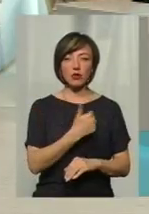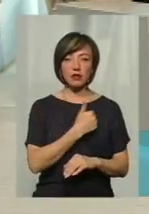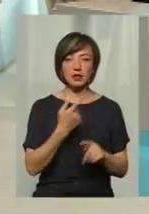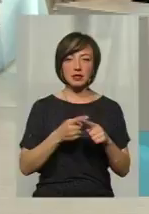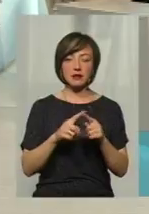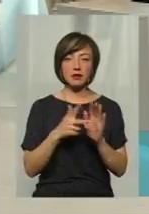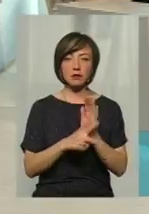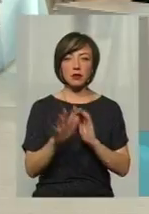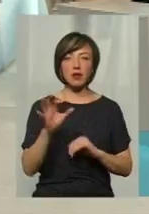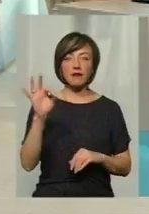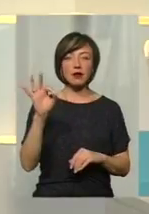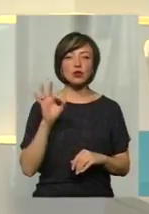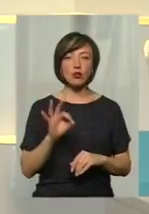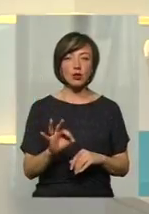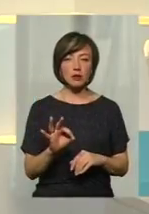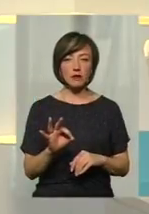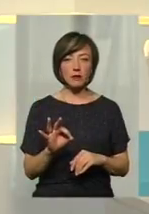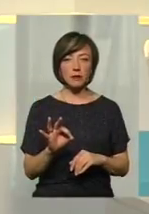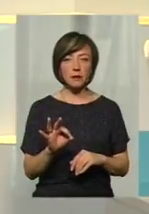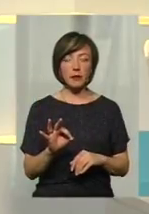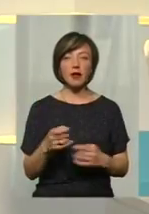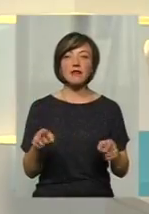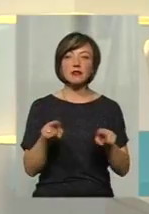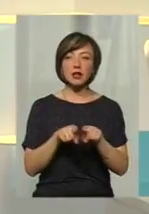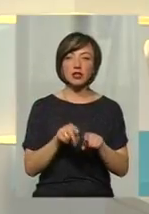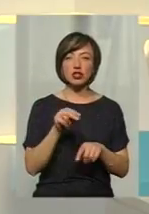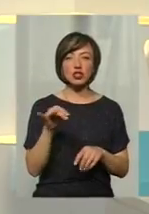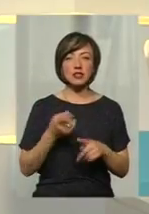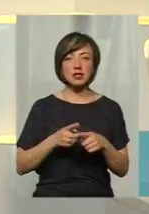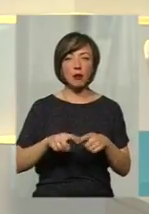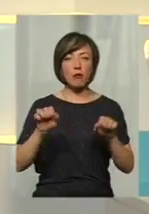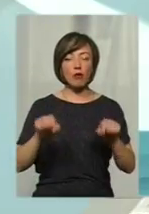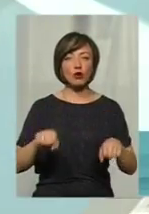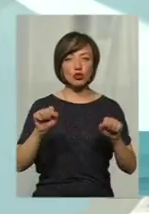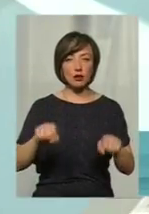85%. Все ж таки, чи це реально?